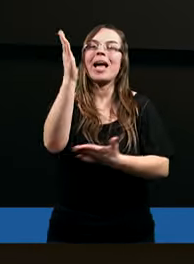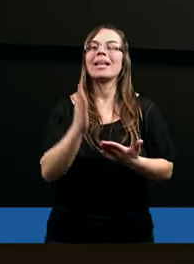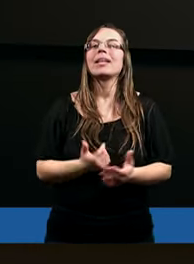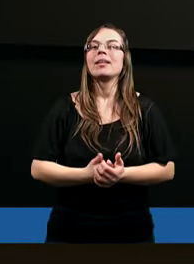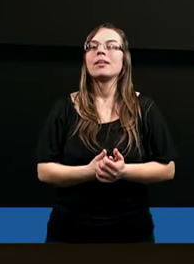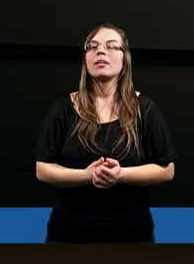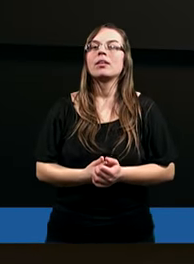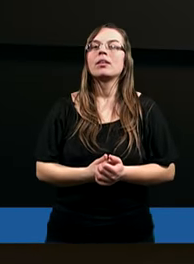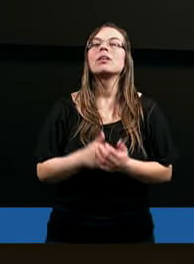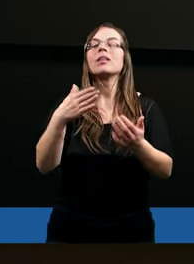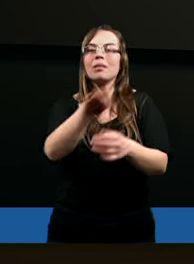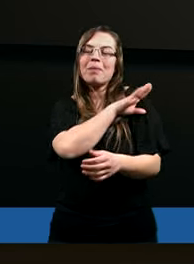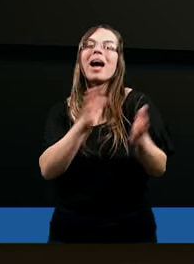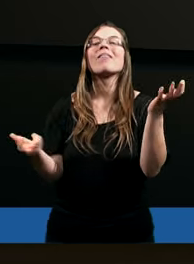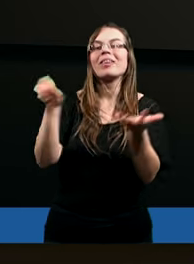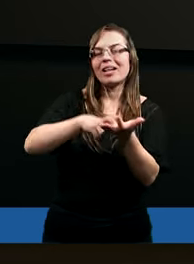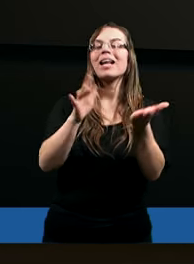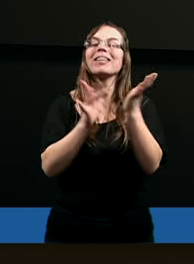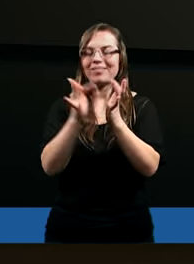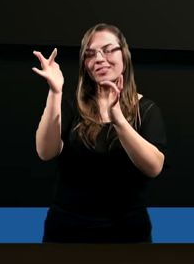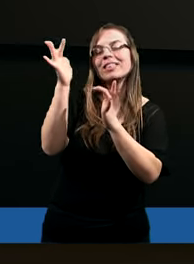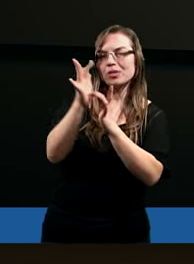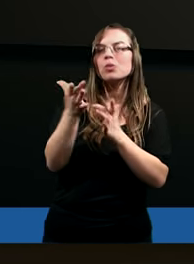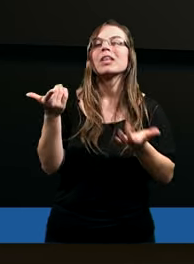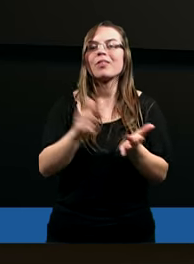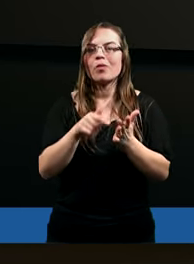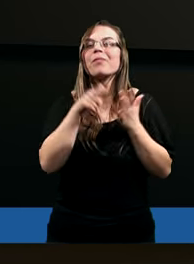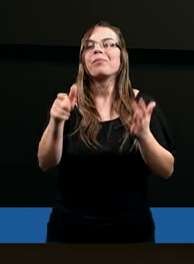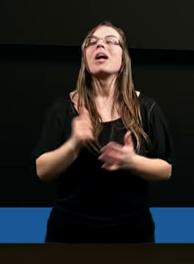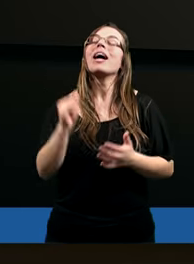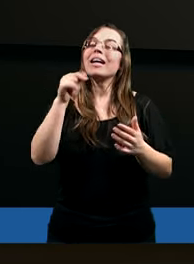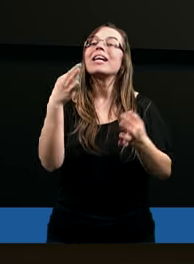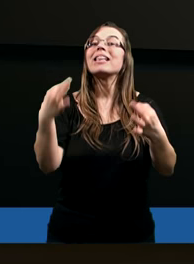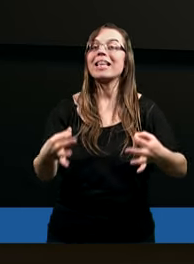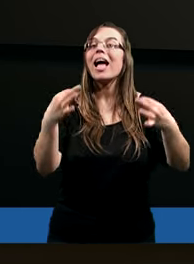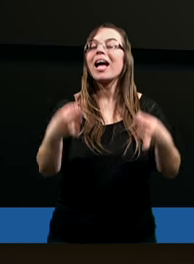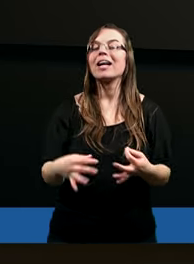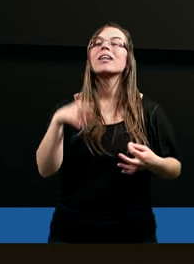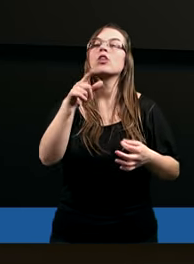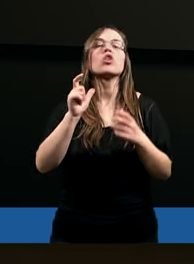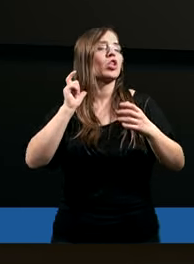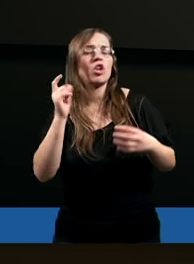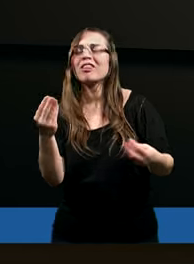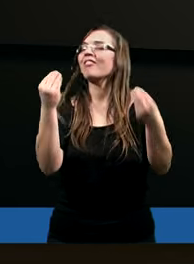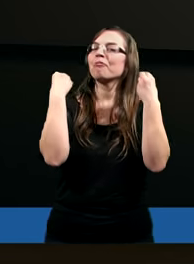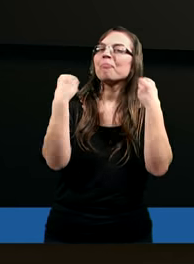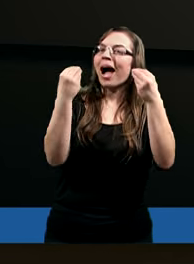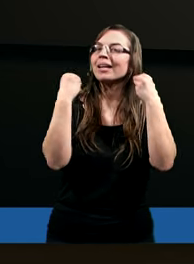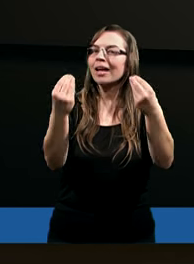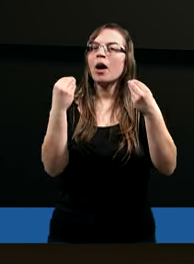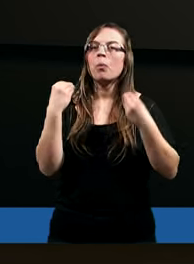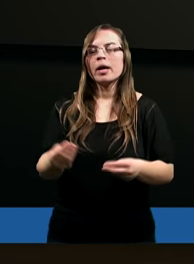dzięki zmartwychwstaniu Jezusa Chrystusa. I teraz coś wspaniałego